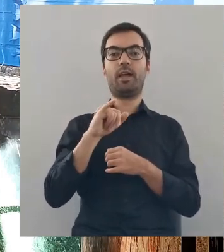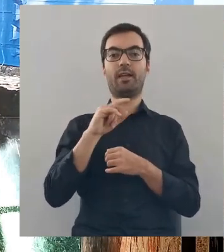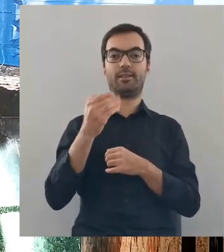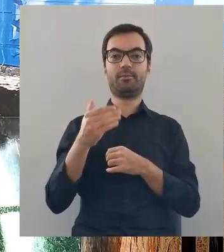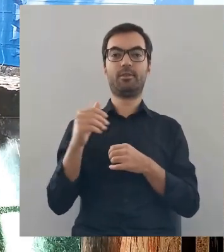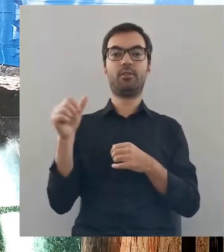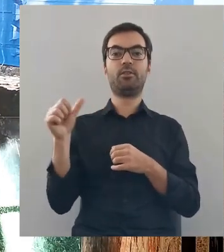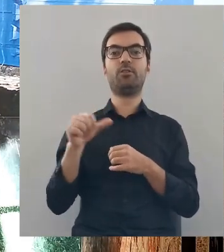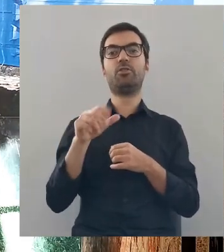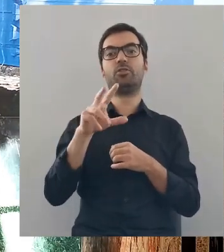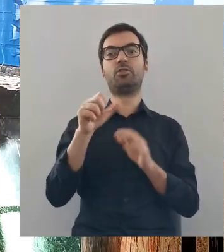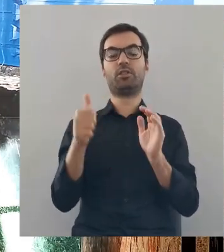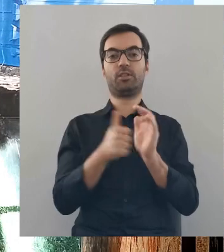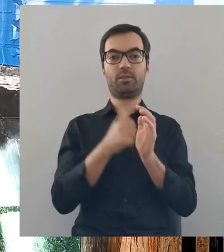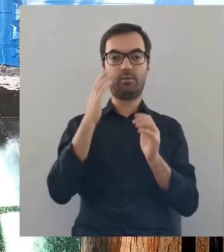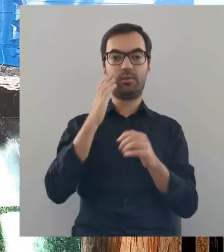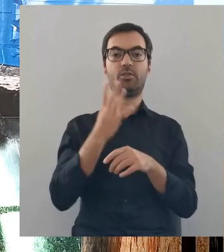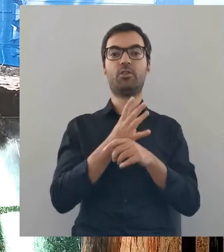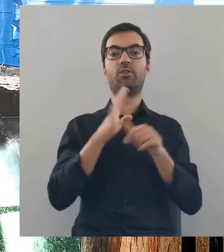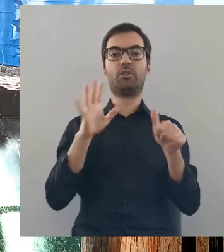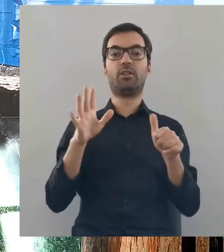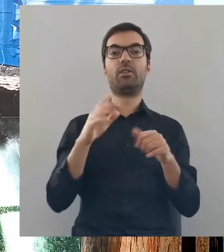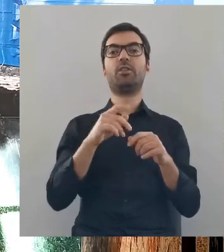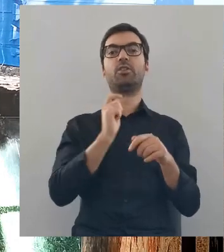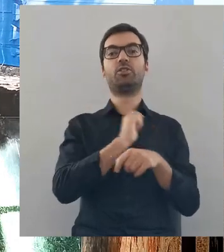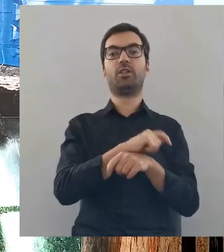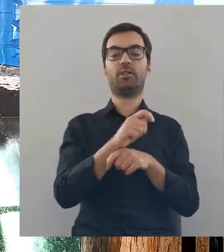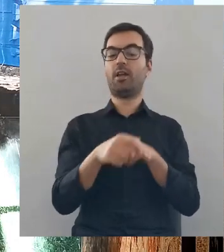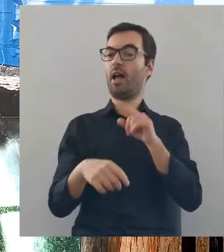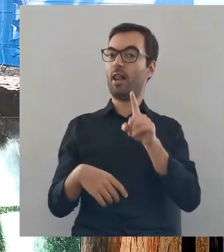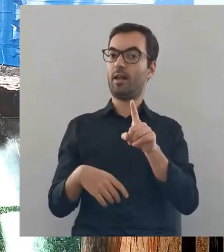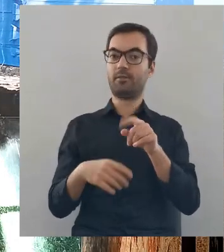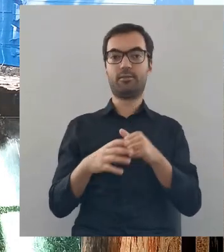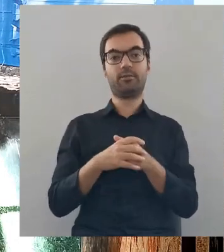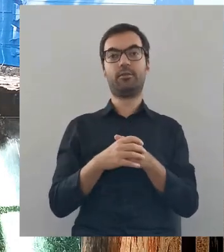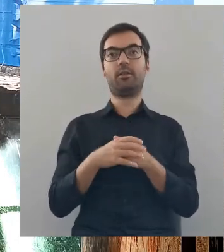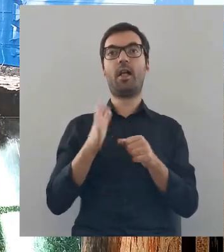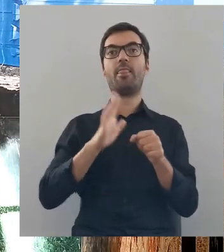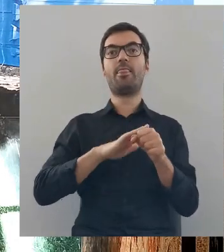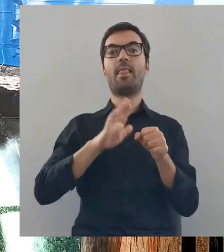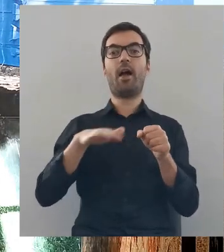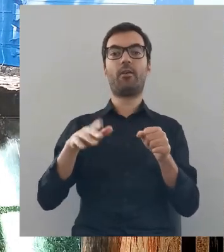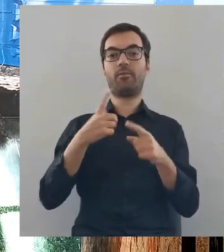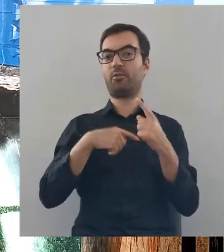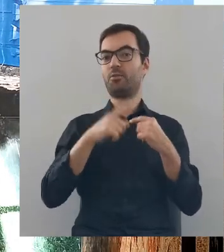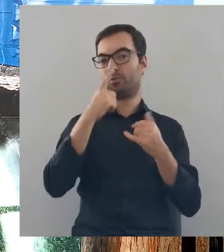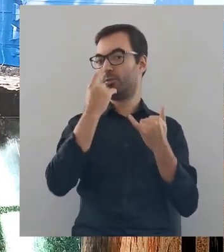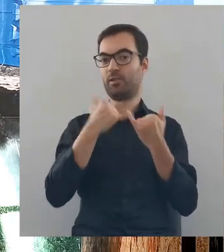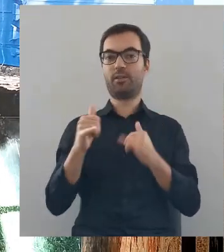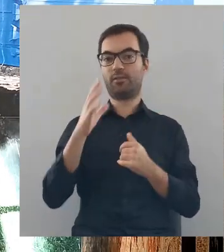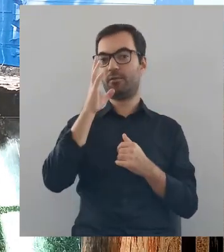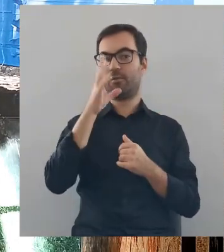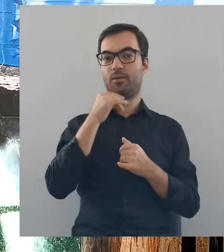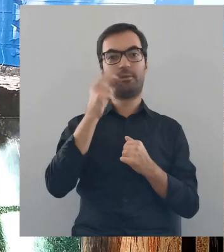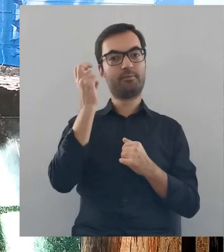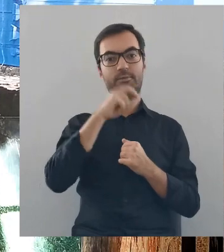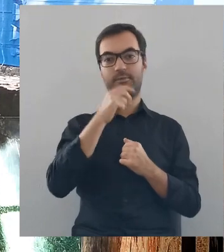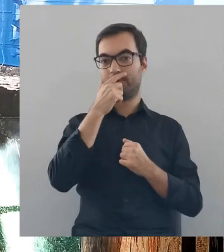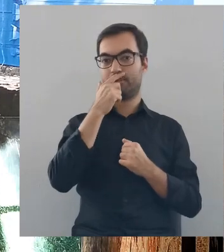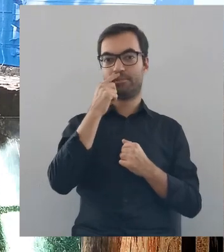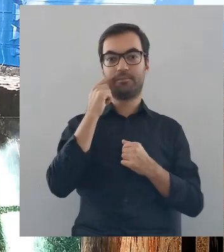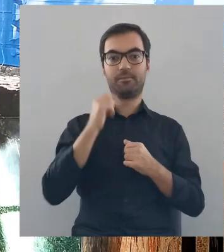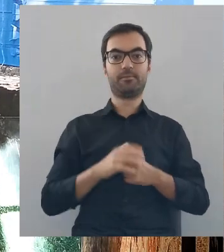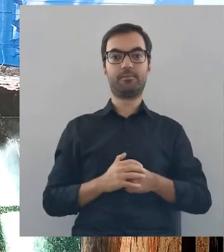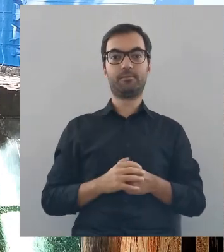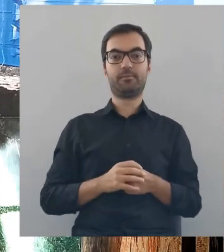Judaizm 1316 mieszkańców, 46 chrześcijanie. Ale według narodowości to już wygląda zupełnie inaczej.